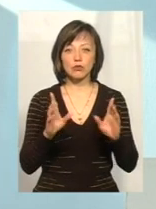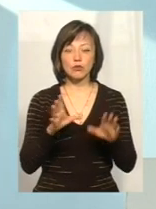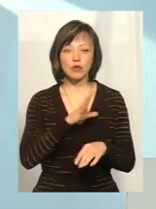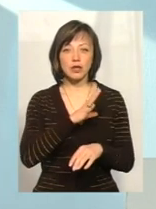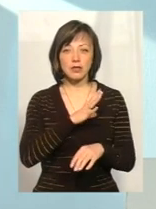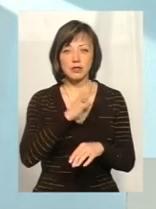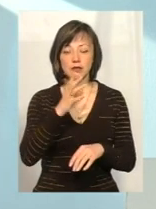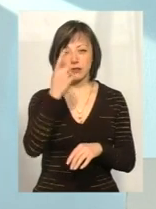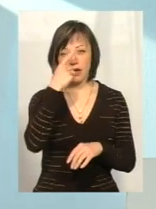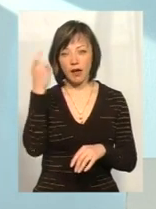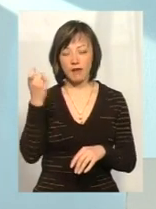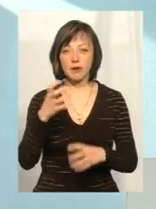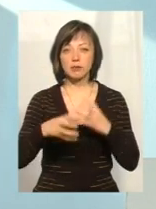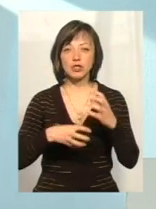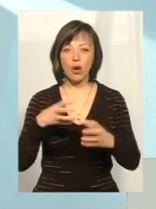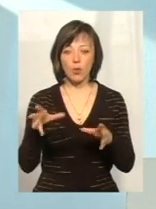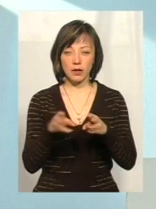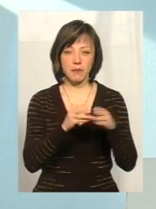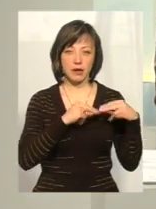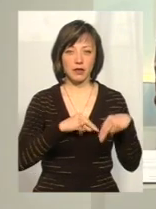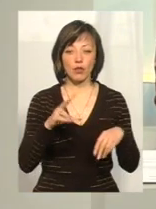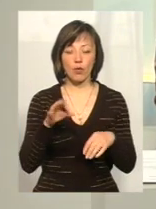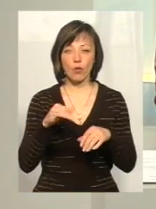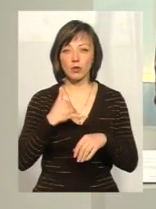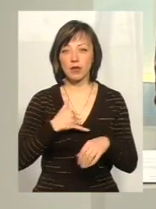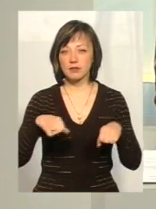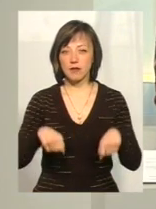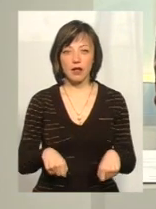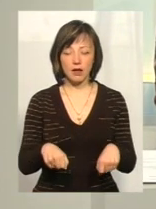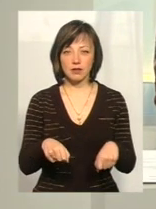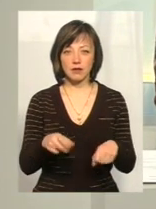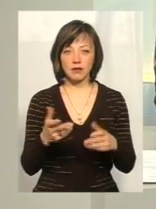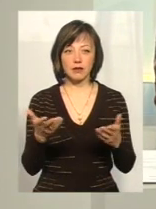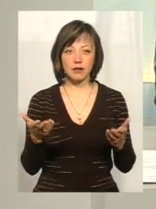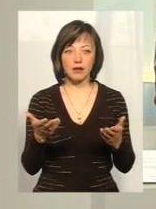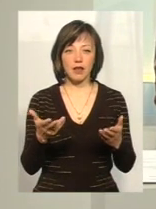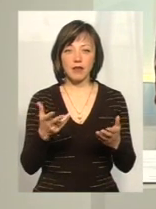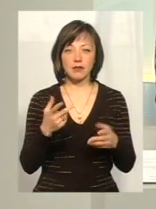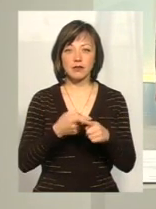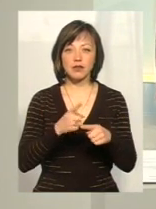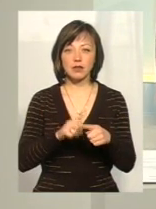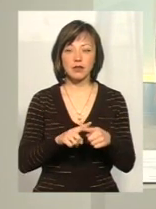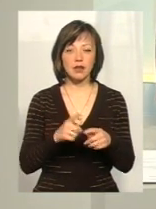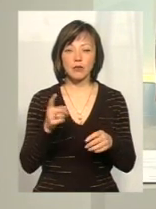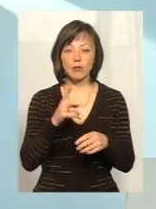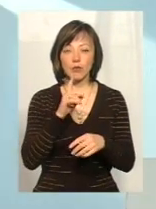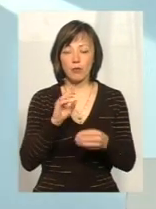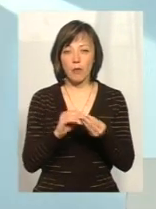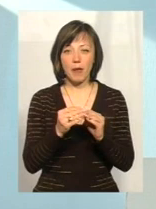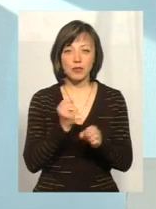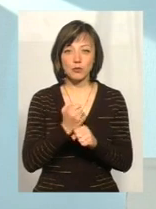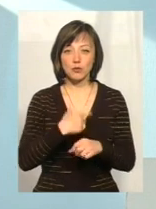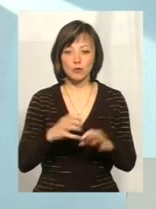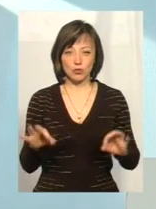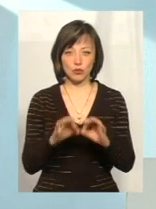заяви міжнародних партнерів. Але все ж таки в нас влада, поки не на тресу бімозуля, то вона нічого не робить. Тому в нас всі,